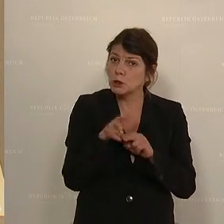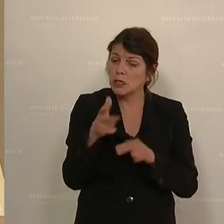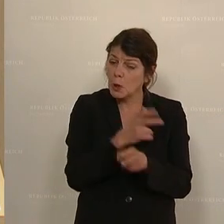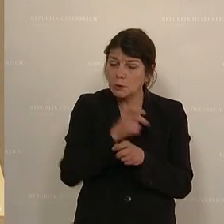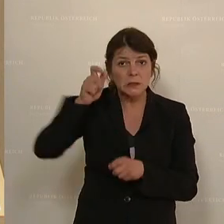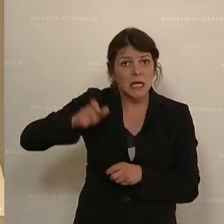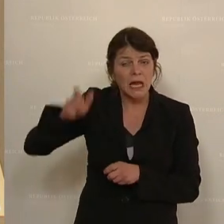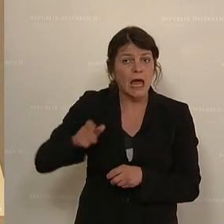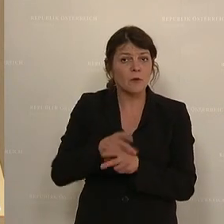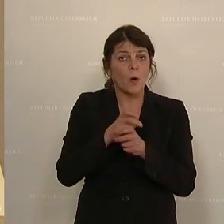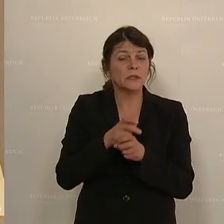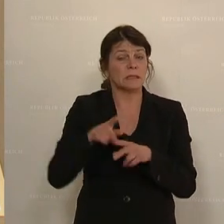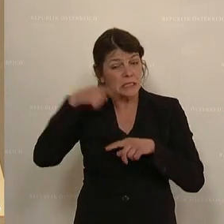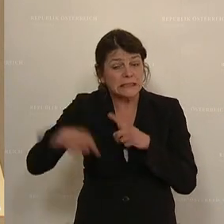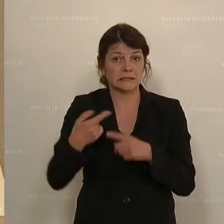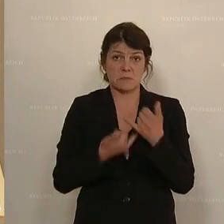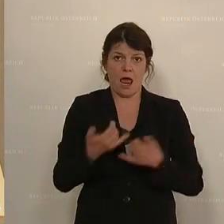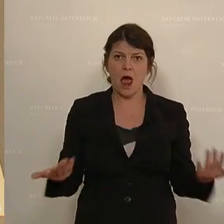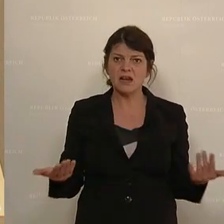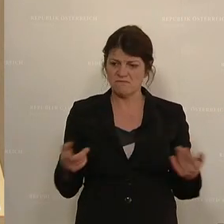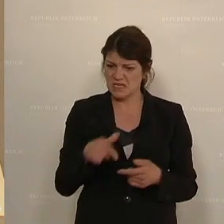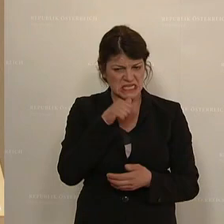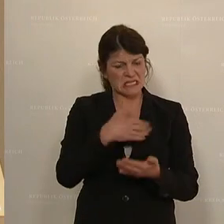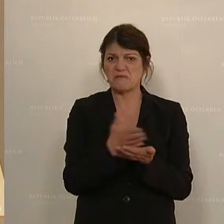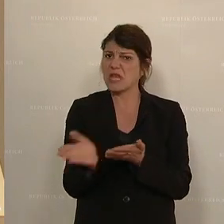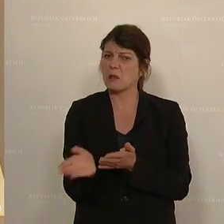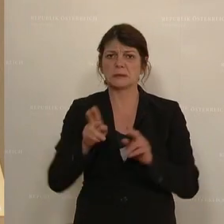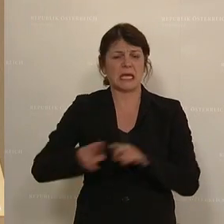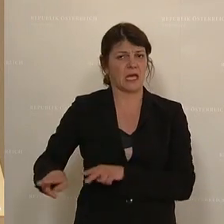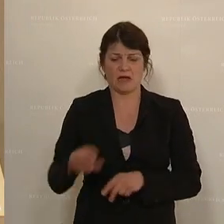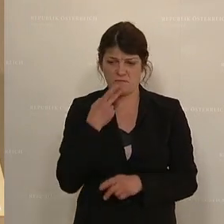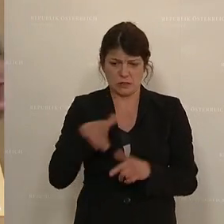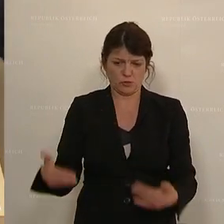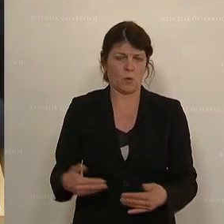Österreich und Österreich im gesamten Jahr. Das ist nicht die Verteilungsgerechtigkeit, die wir wollen.